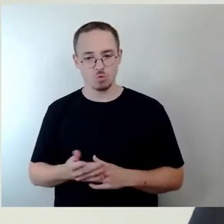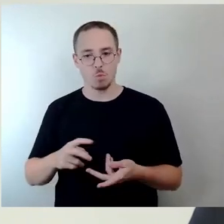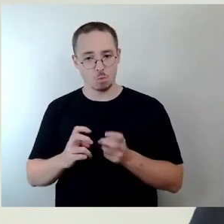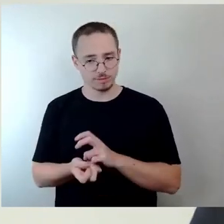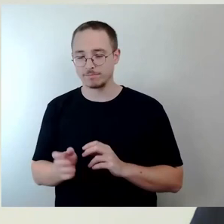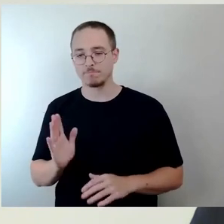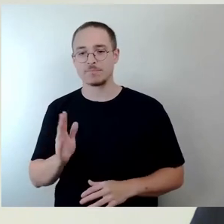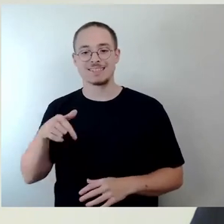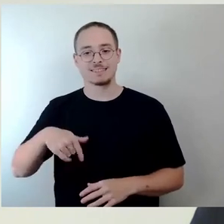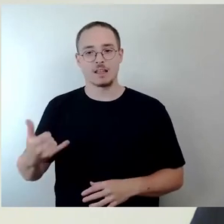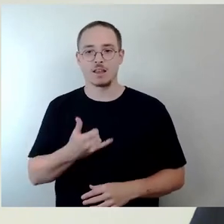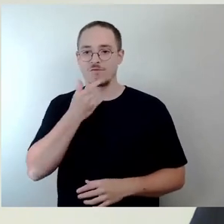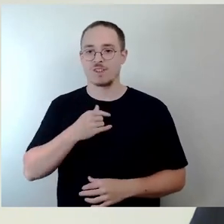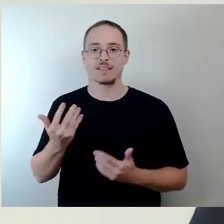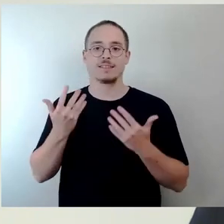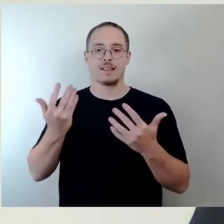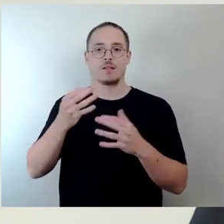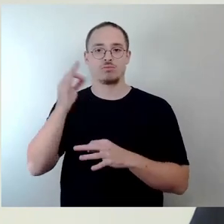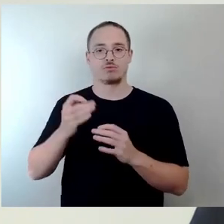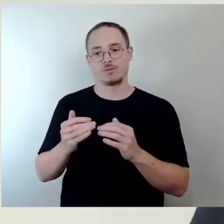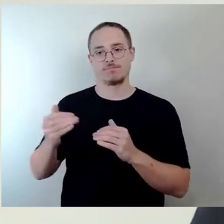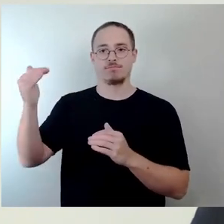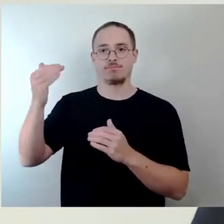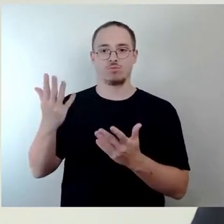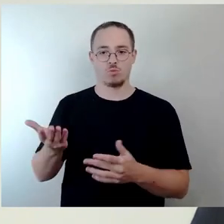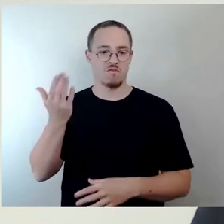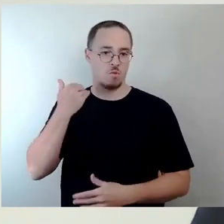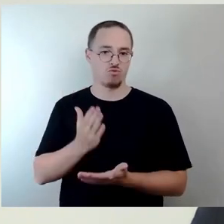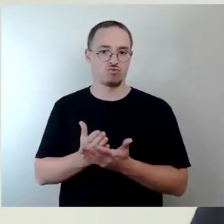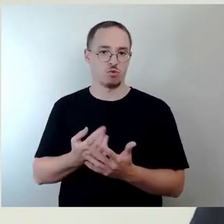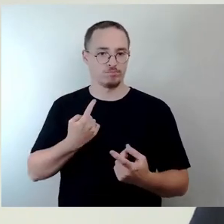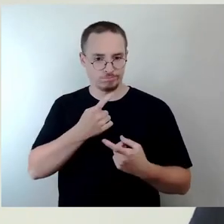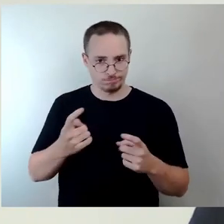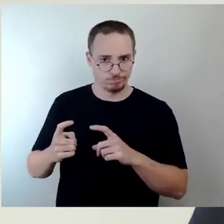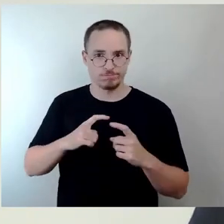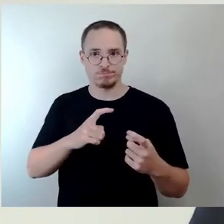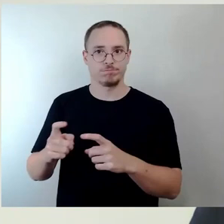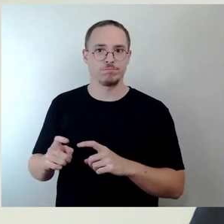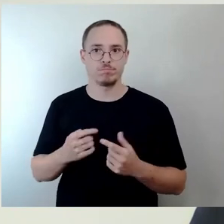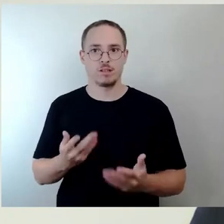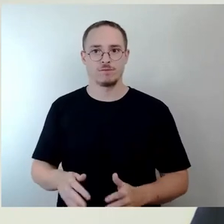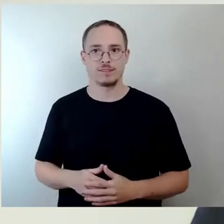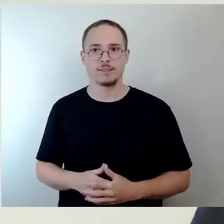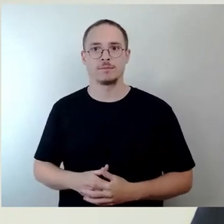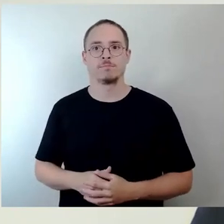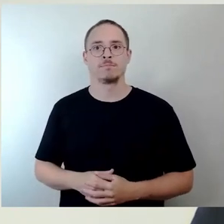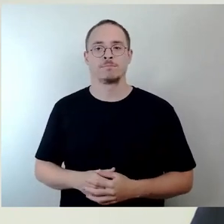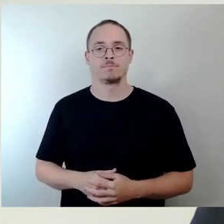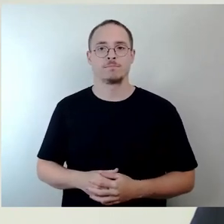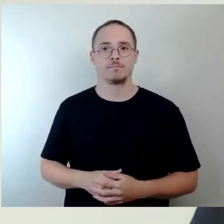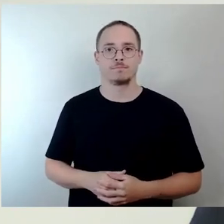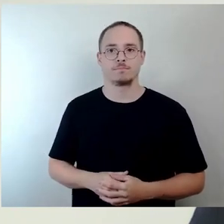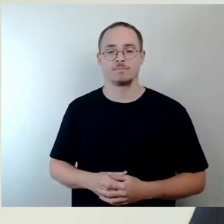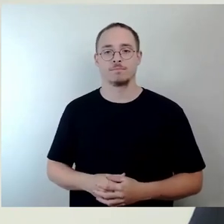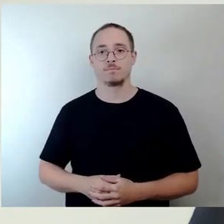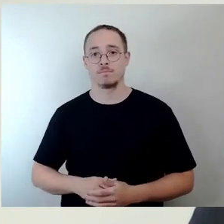Prozent sind. Das hatten wir vorhin diskutiert bei dem Thema Statusfeststellungsverfahren und dass auch die allgemeinen Geschäftsbedingungen